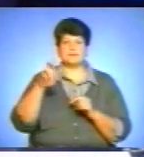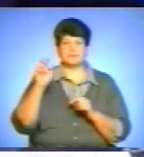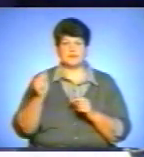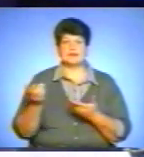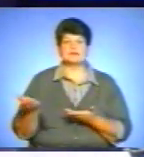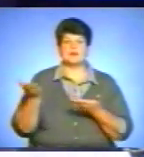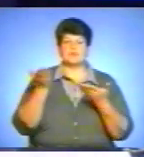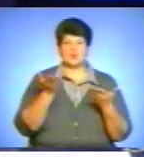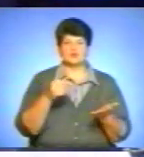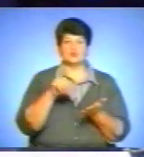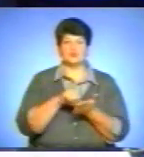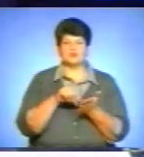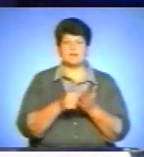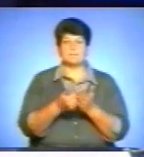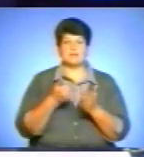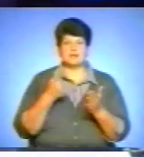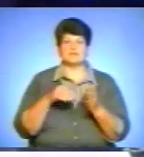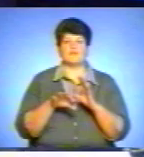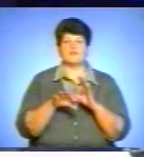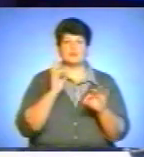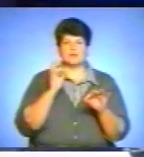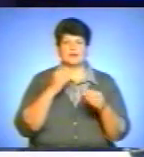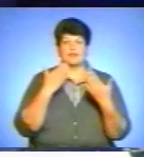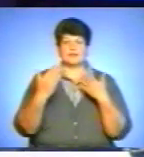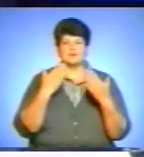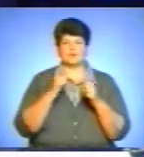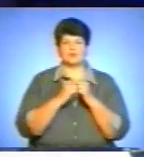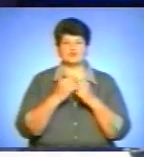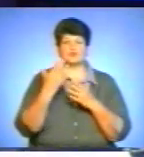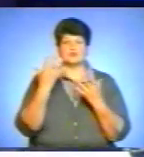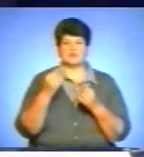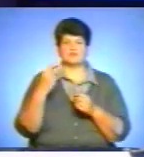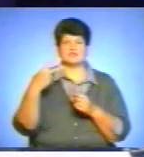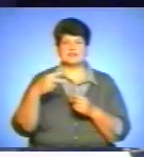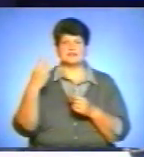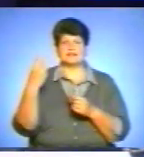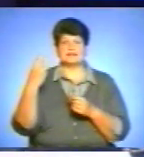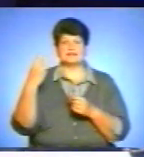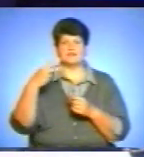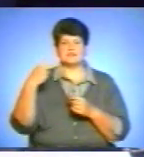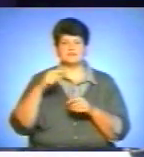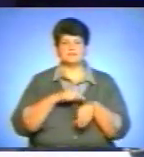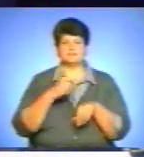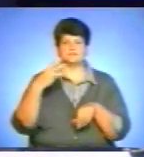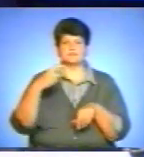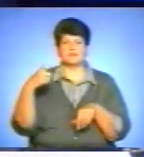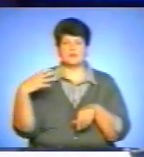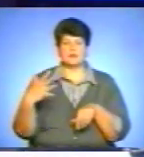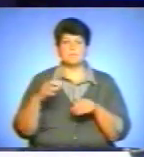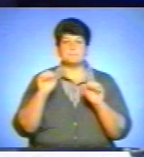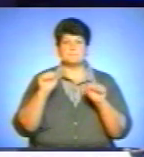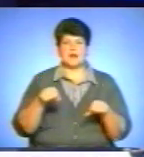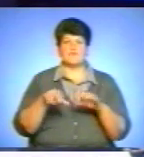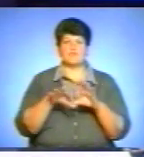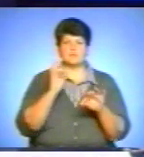запрошує до участі у передвиборних дискусіях щодня о 20.30 у прямому ефірі передачі «Право вибору».